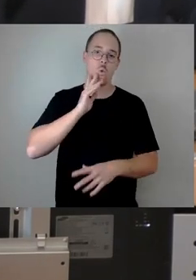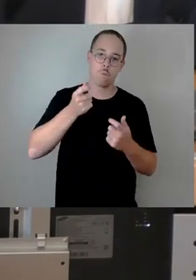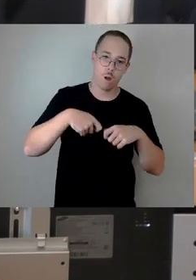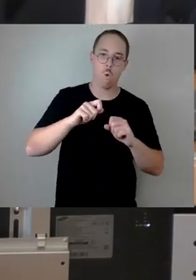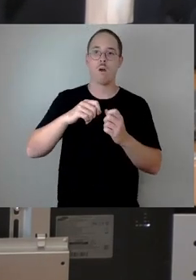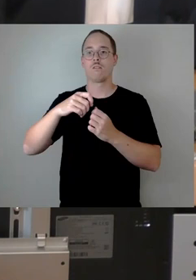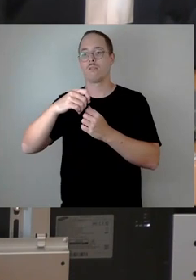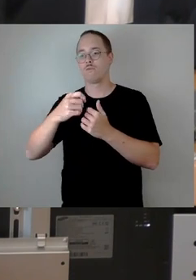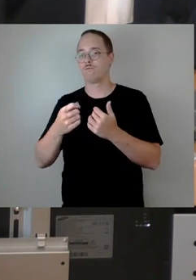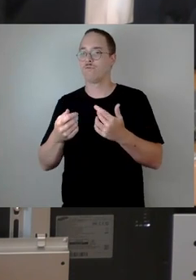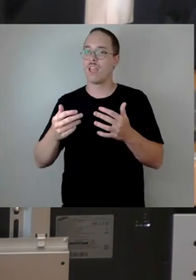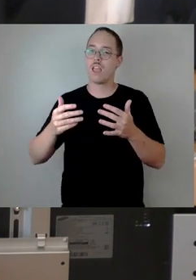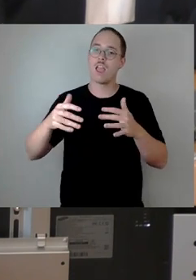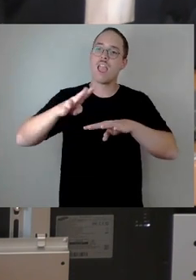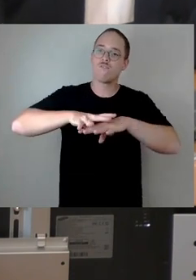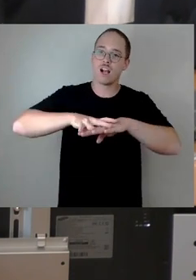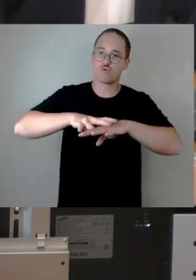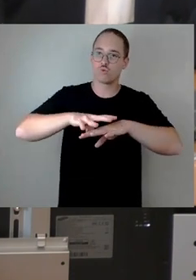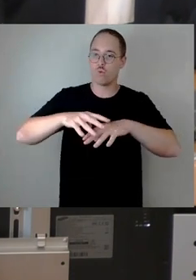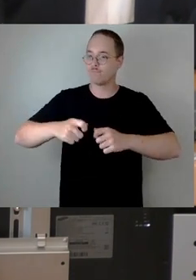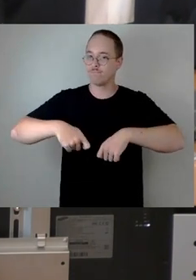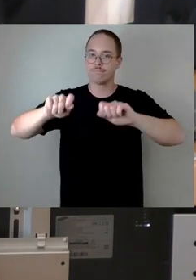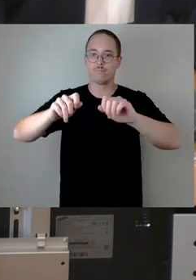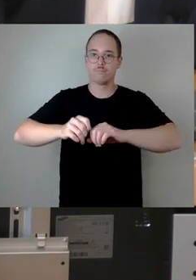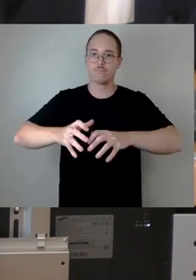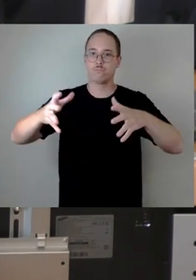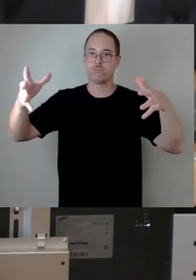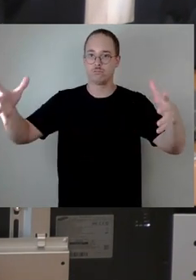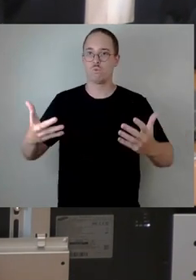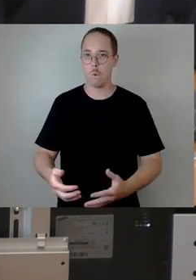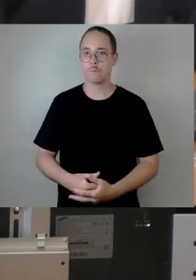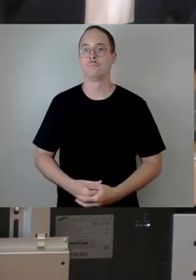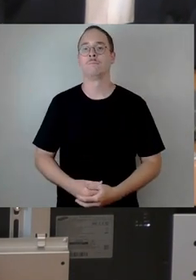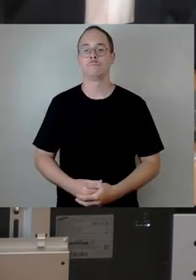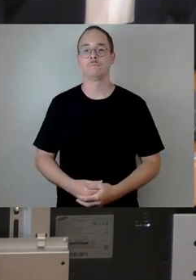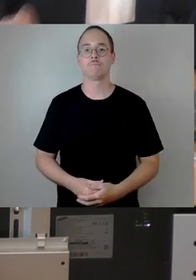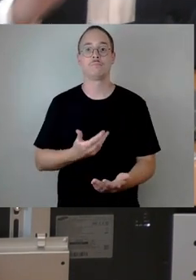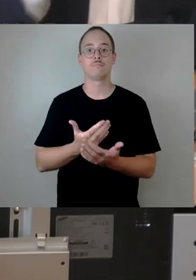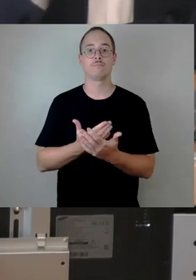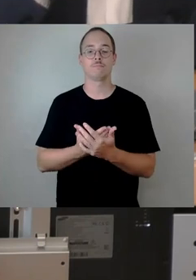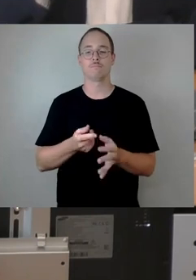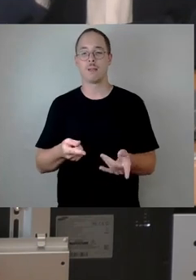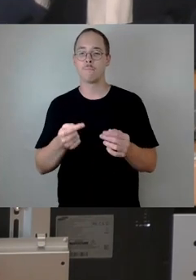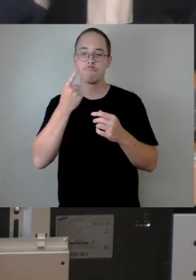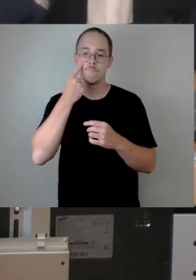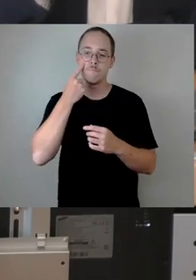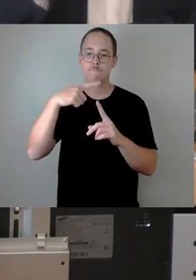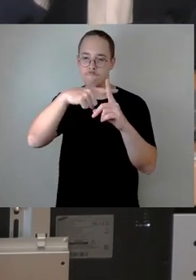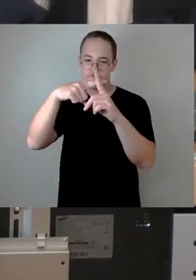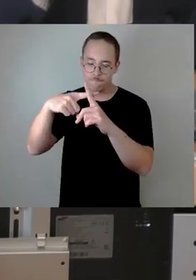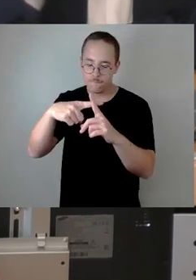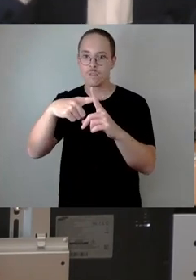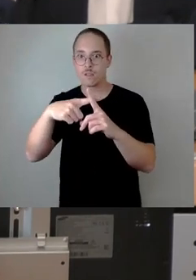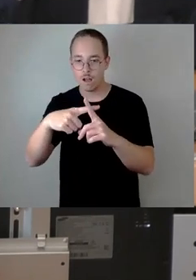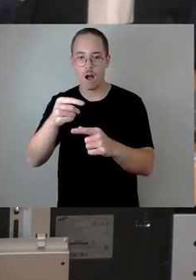Diesem Rat kommt es dabei zu, mit Augenmaß und weit sich die Grundlagen zu legen, damit Dresden weiterhin